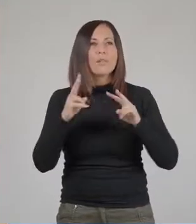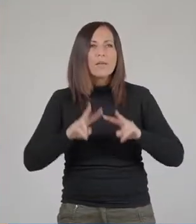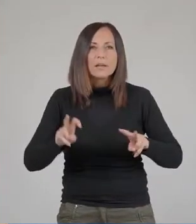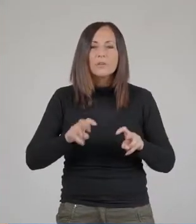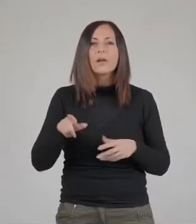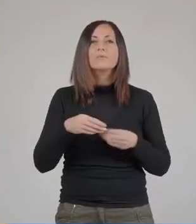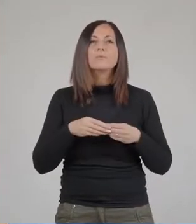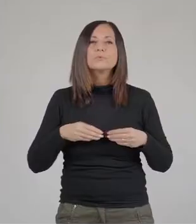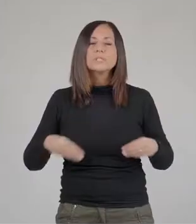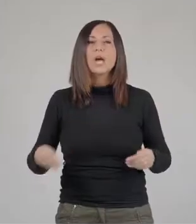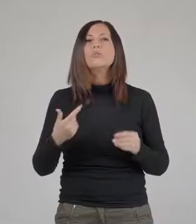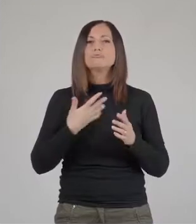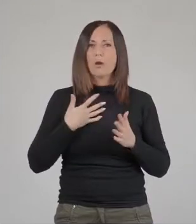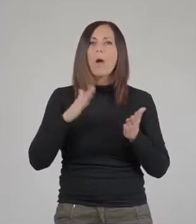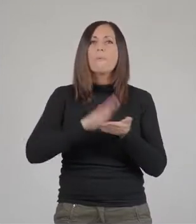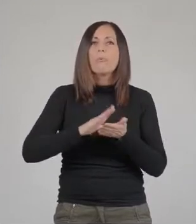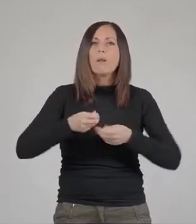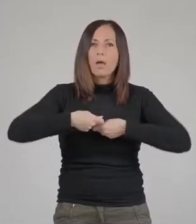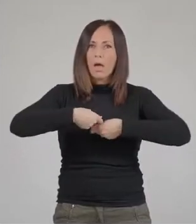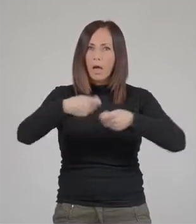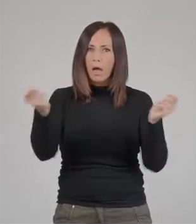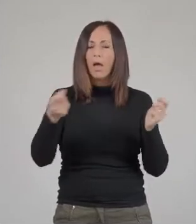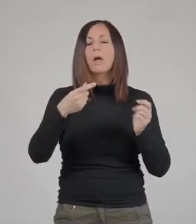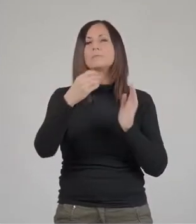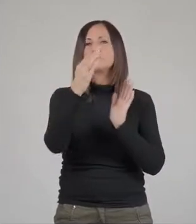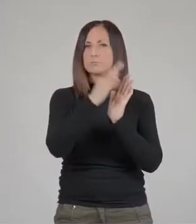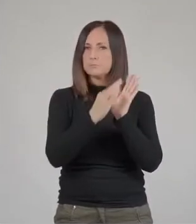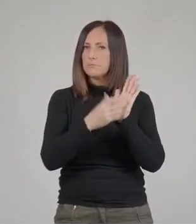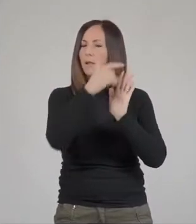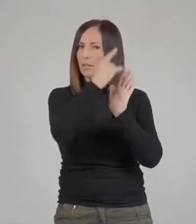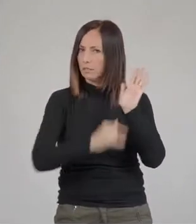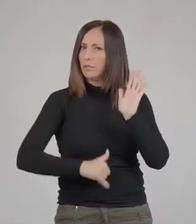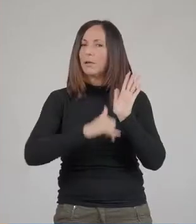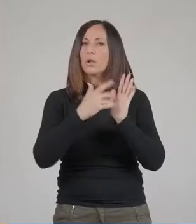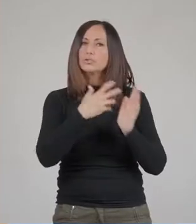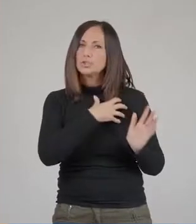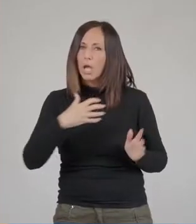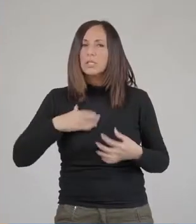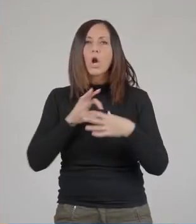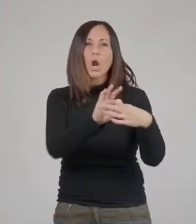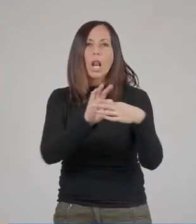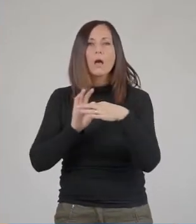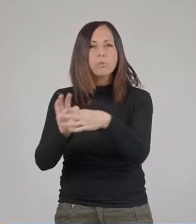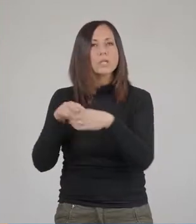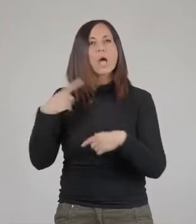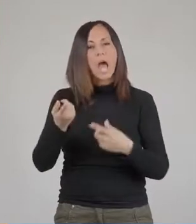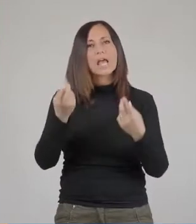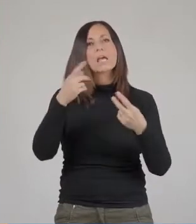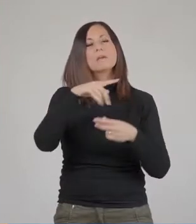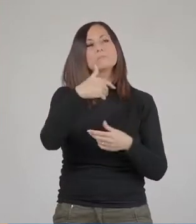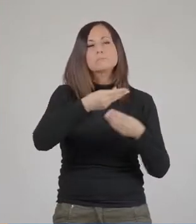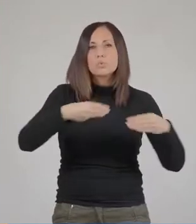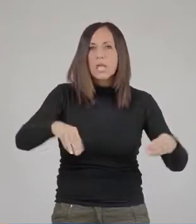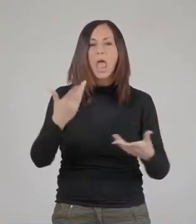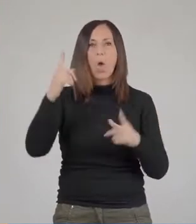ricerca il museo pubblica regolarmente articoli scientifici in collaborazione con altre istituzioni di